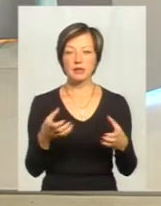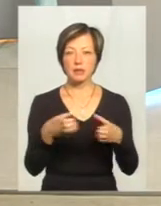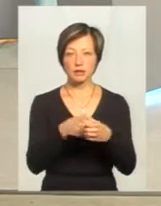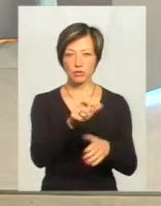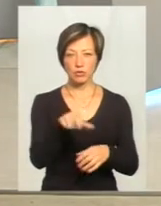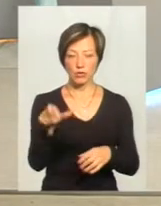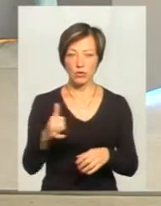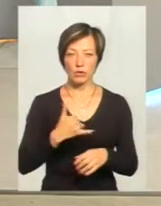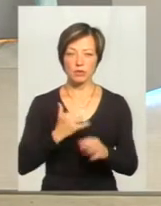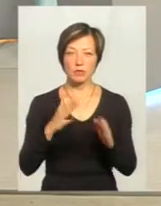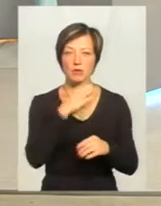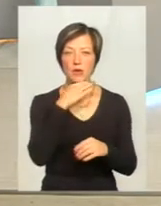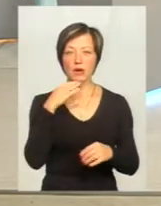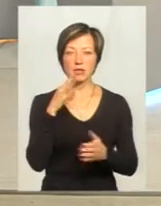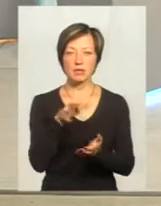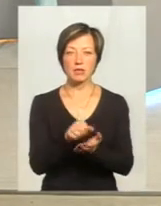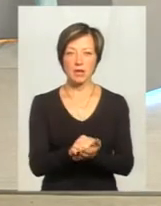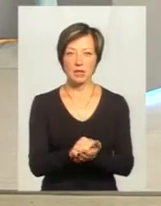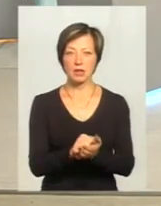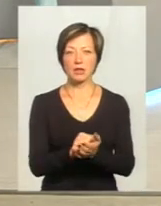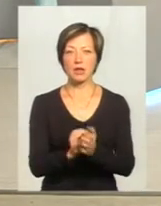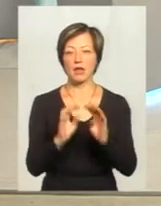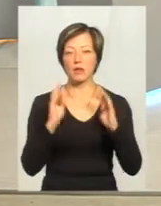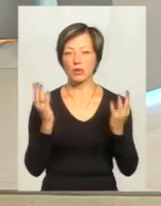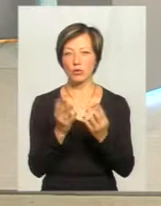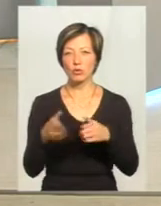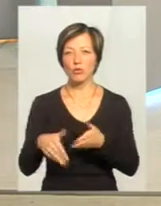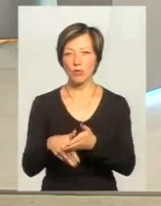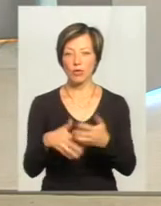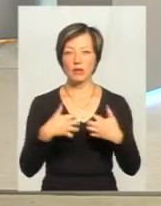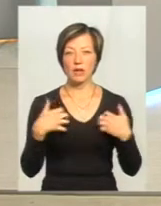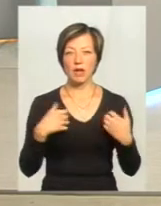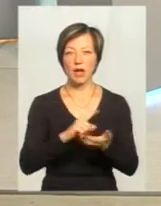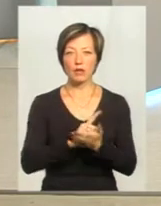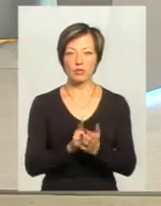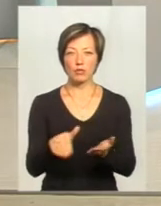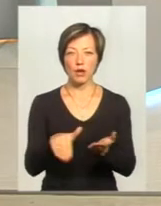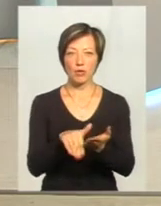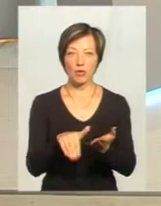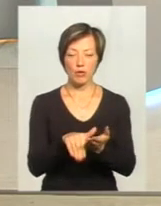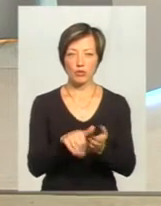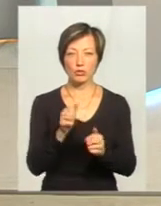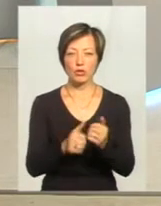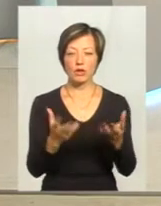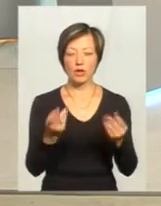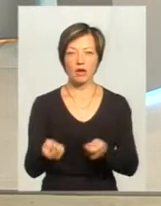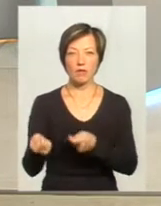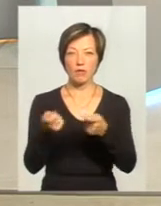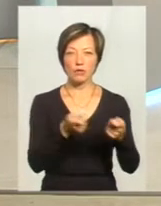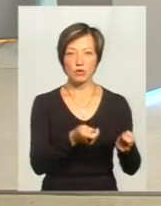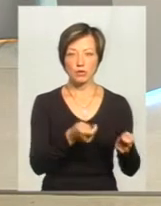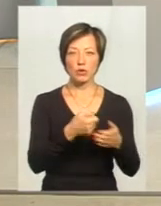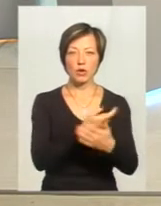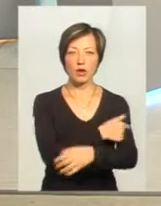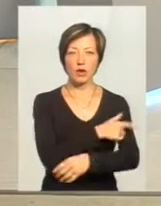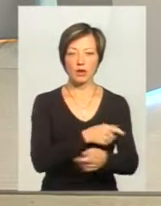у нас, скажімо, багато волонтерів зайняті і на притулку, допомогою тваринам, і екстреною допомогою. Ми щодня возимо тварин з притулку